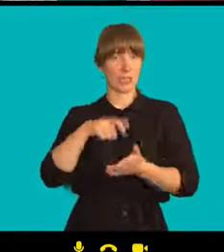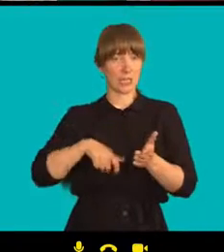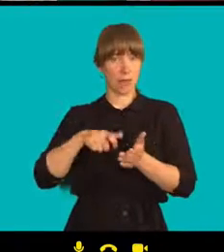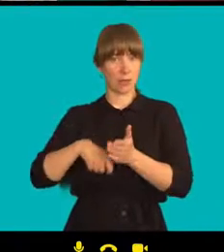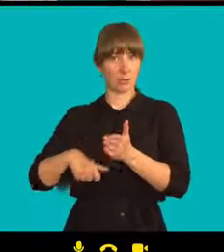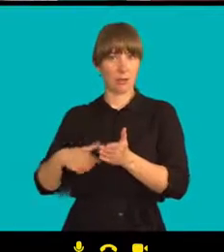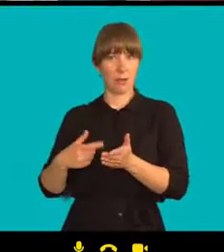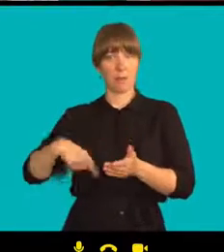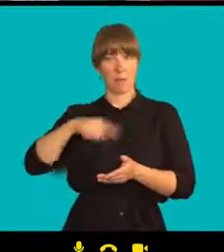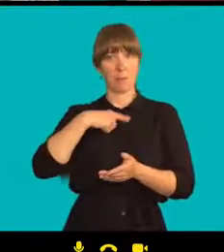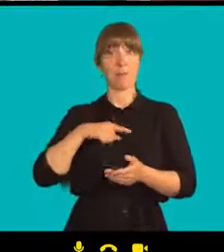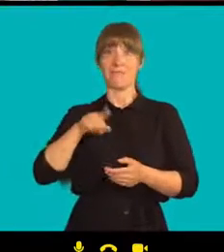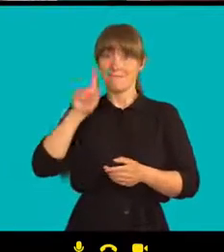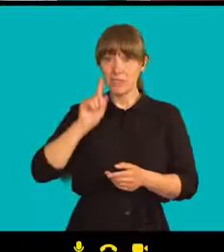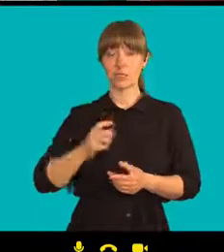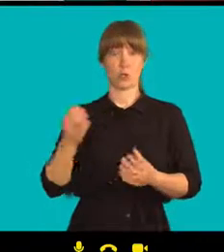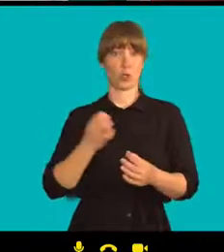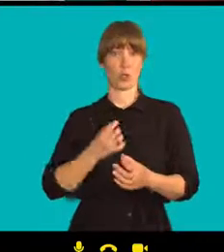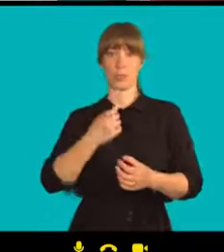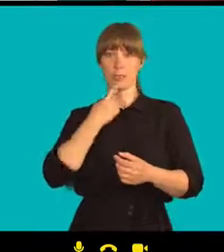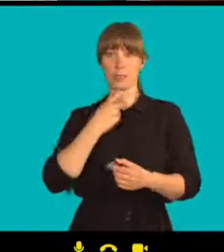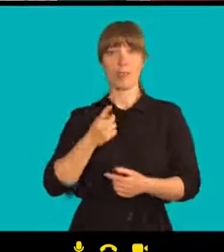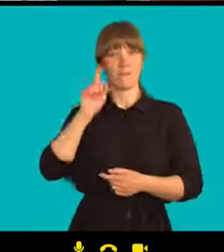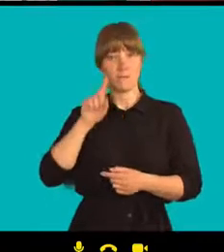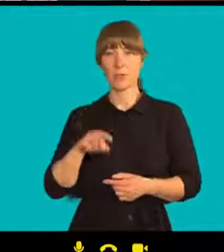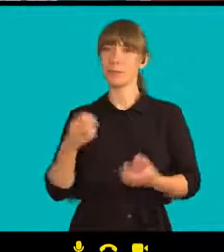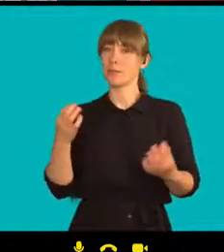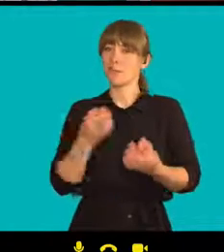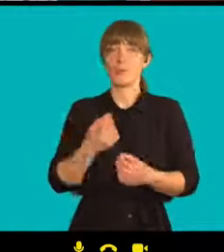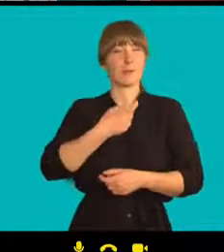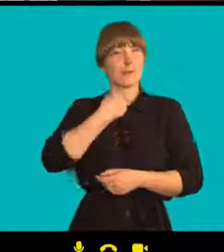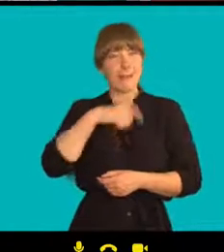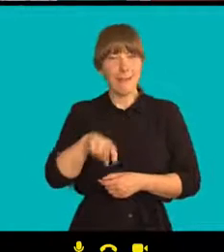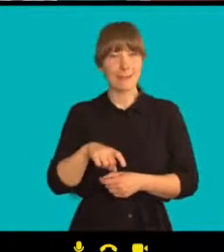Víme, co chceme. Víme, co nechceme.